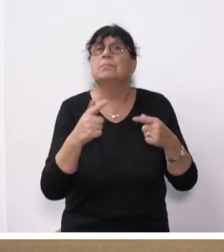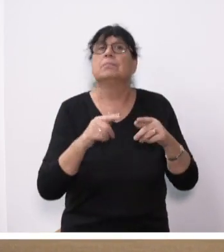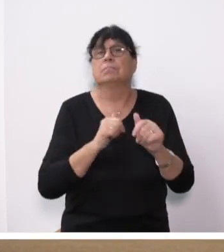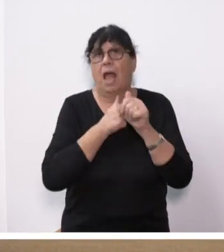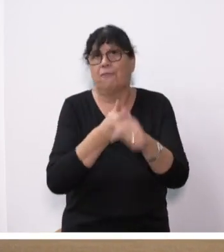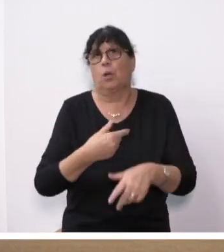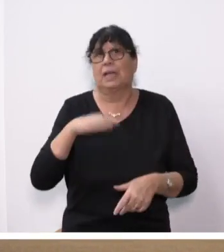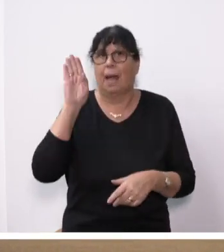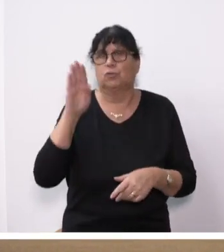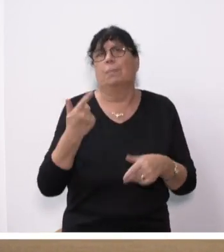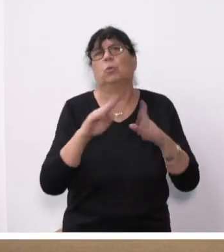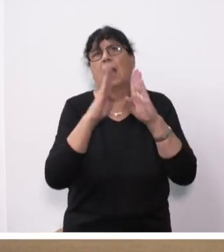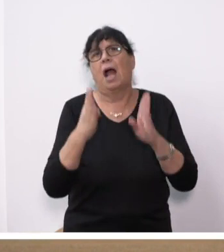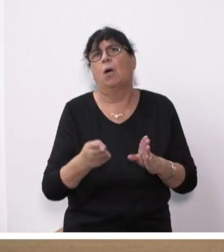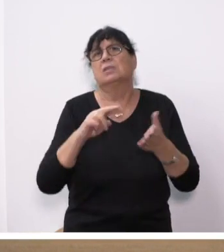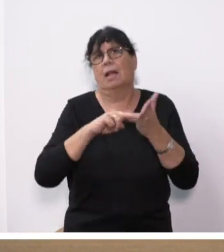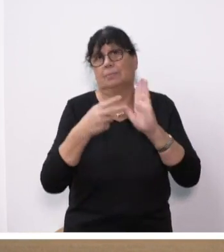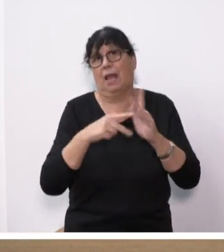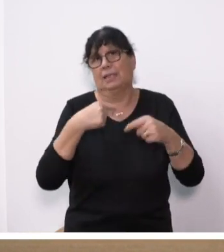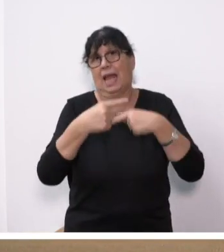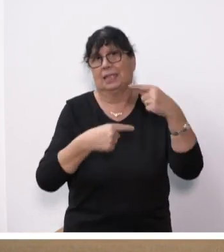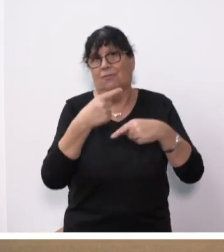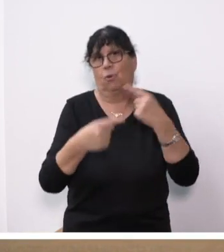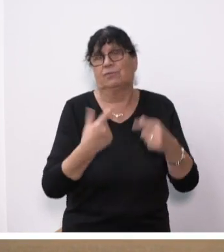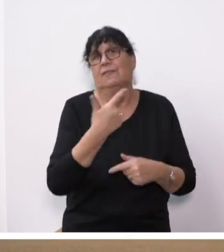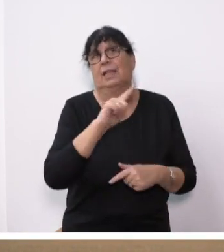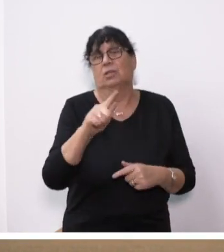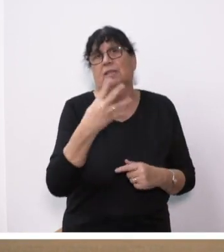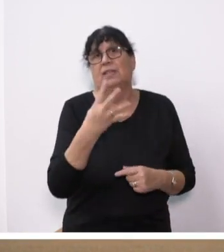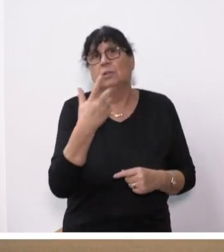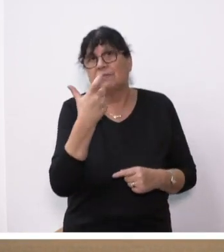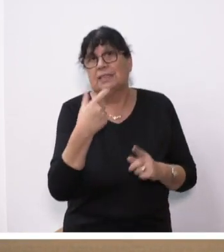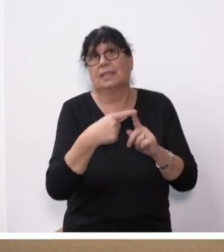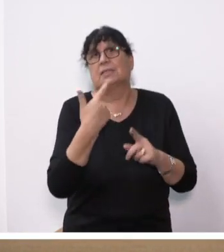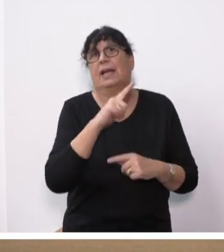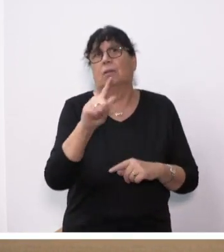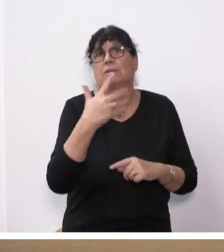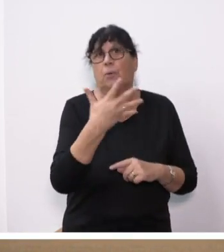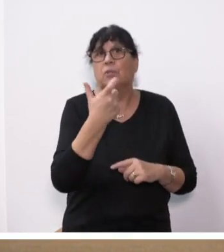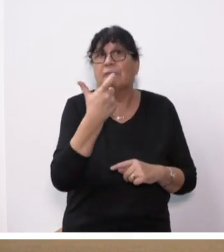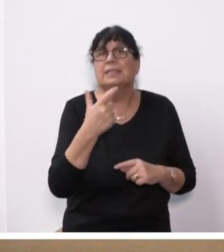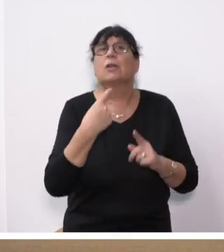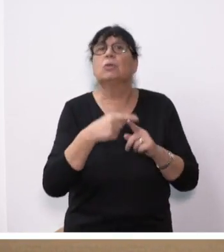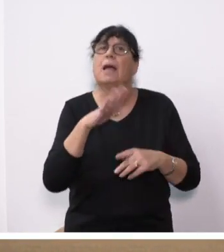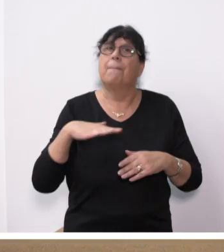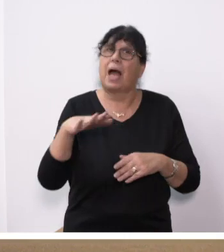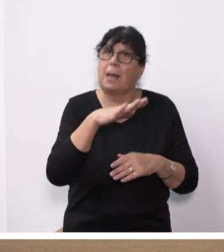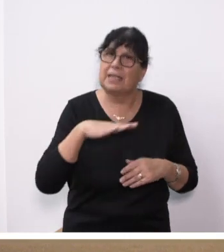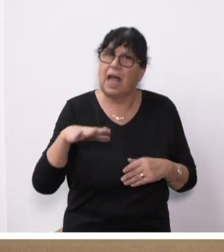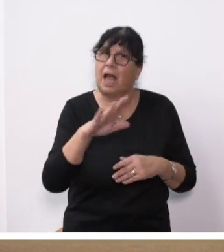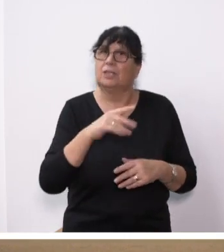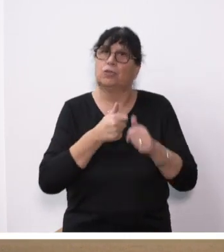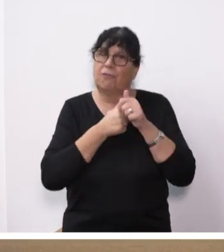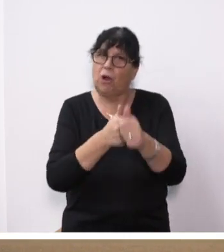bezüglich dem Haushaltsplanentwurf 2024-2025 sowie der parlamentarischen Tradition folgend